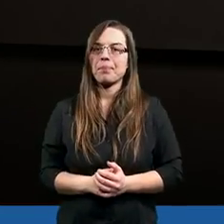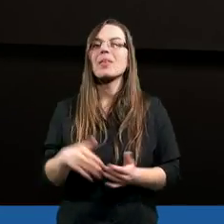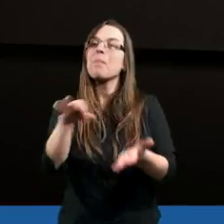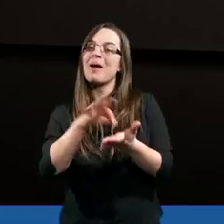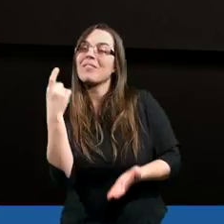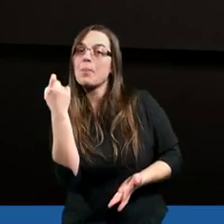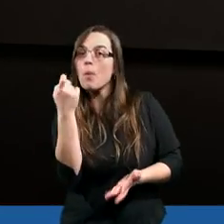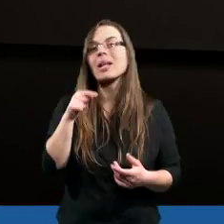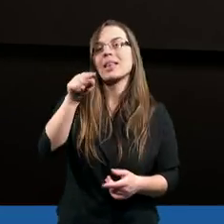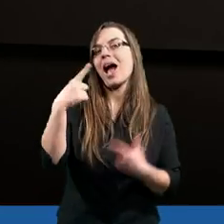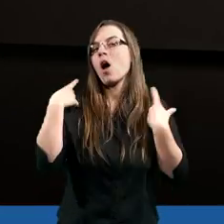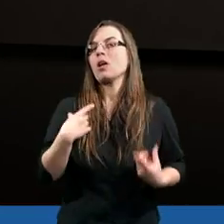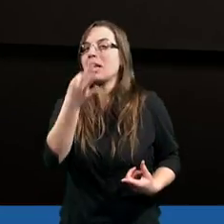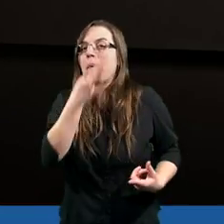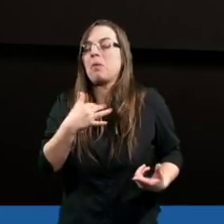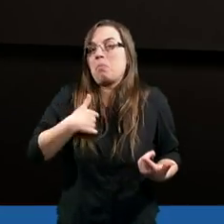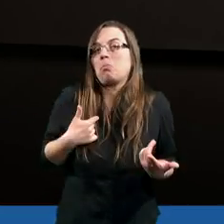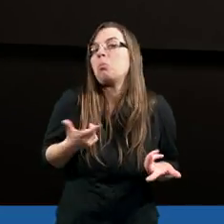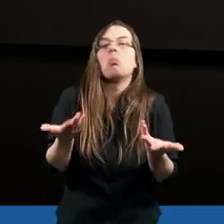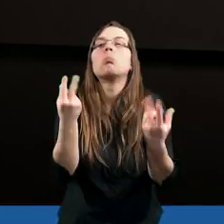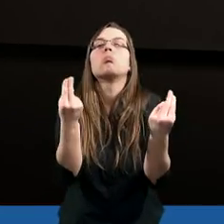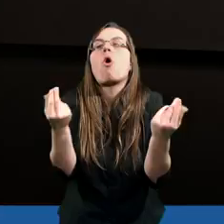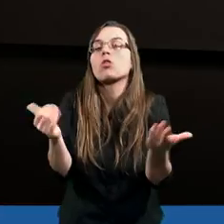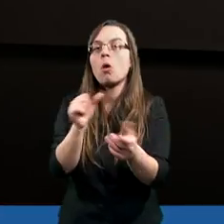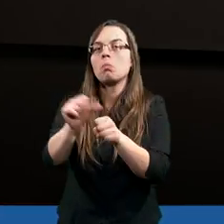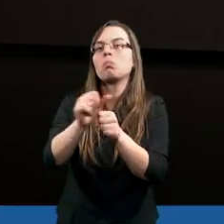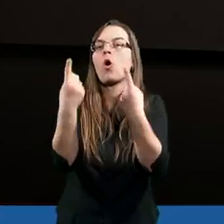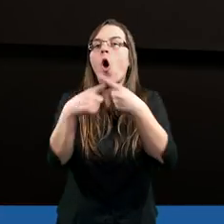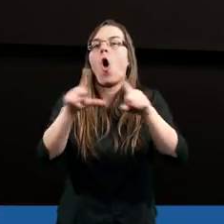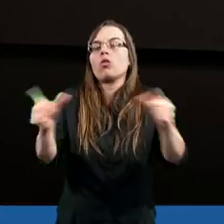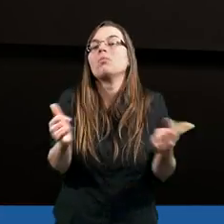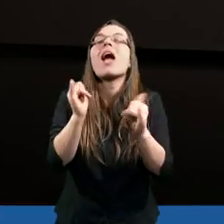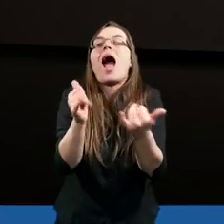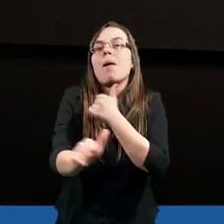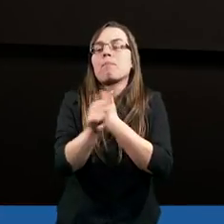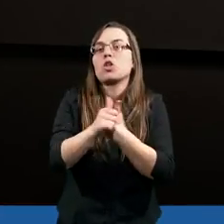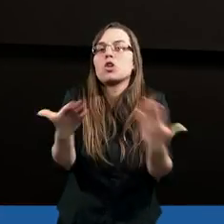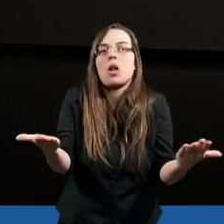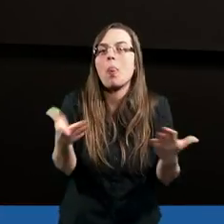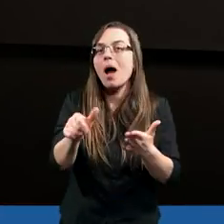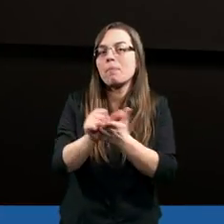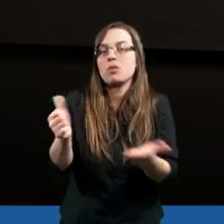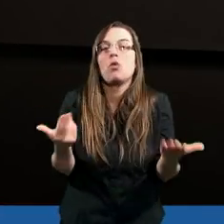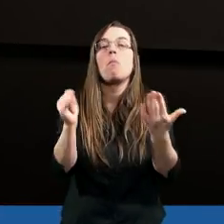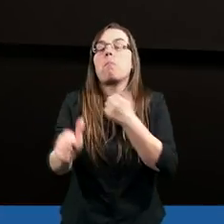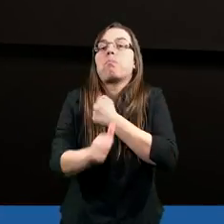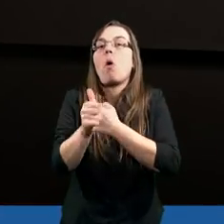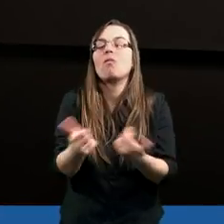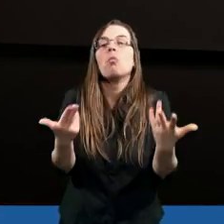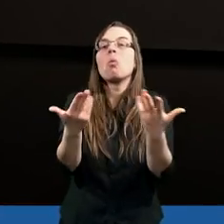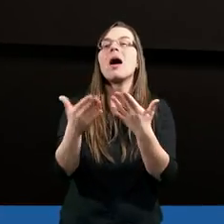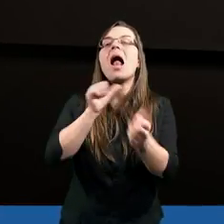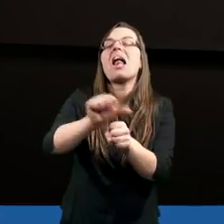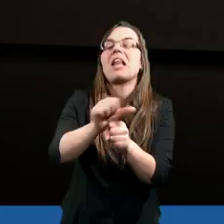W pewnym momencie ta osoba zapytała mnie, a po co w ogóle istnieje Kościół? Jaka jest przyczyna i powód